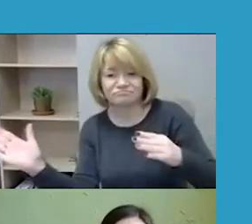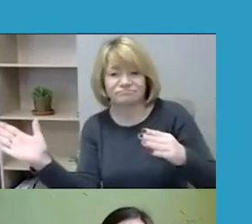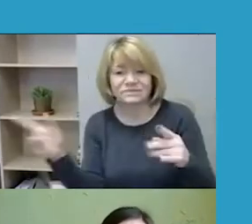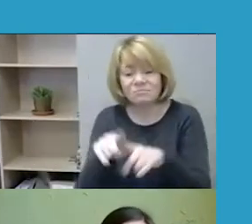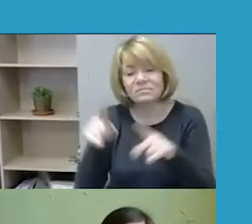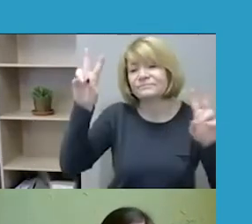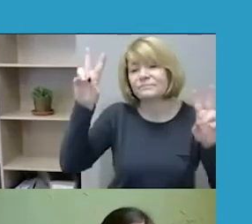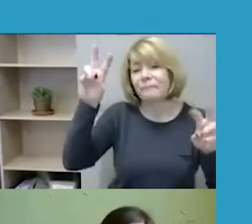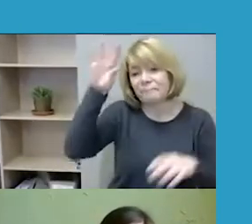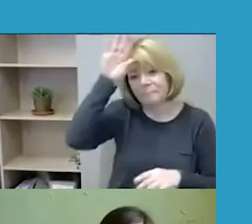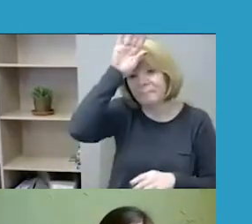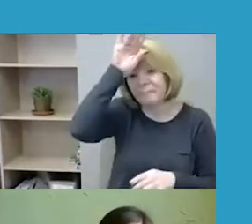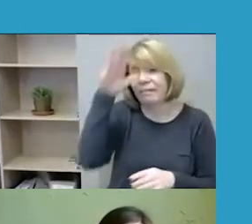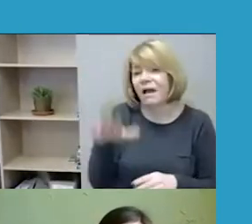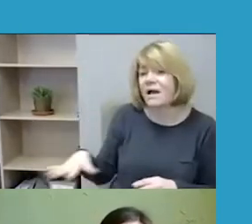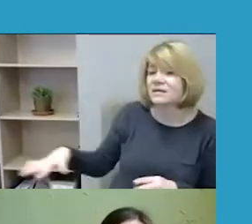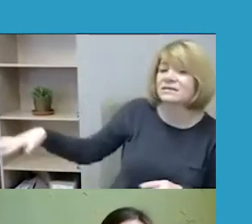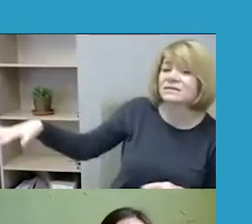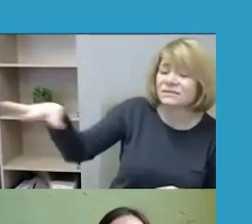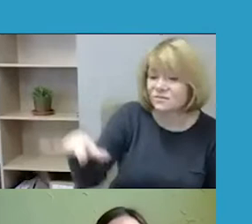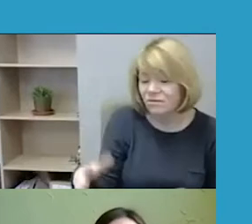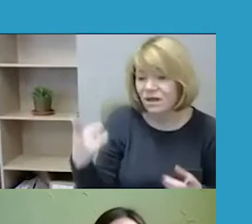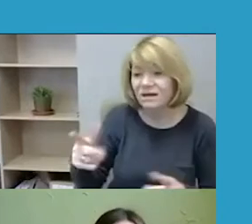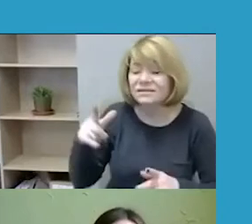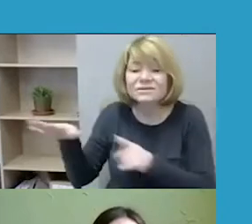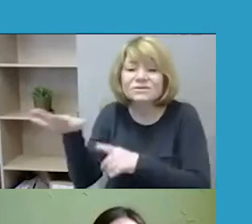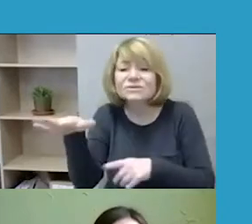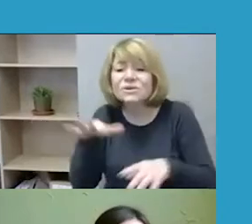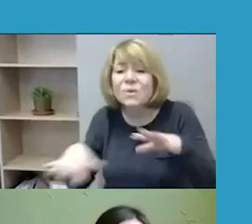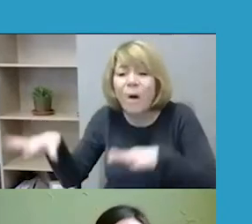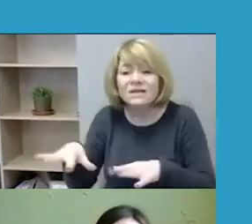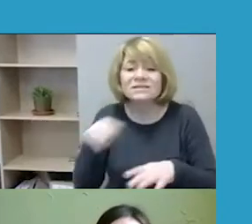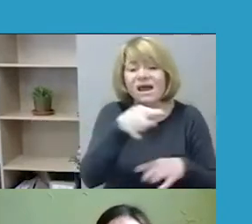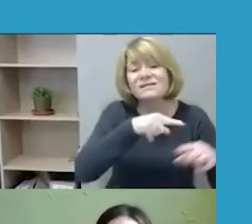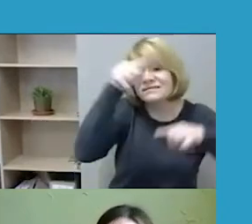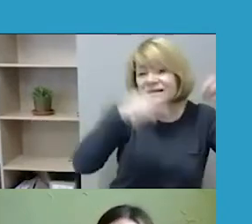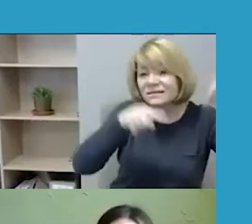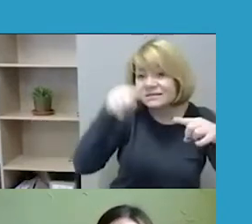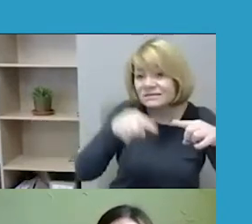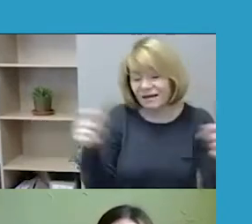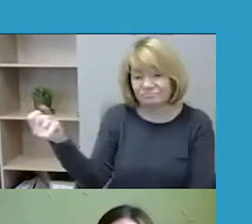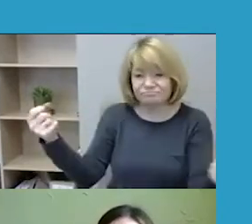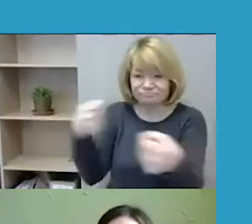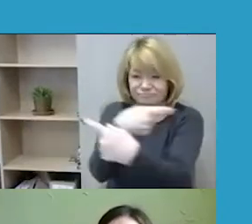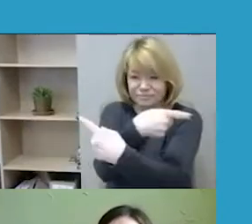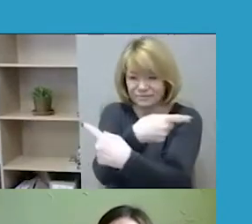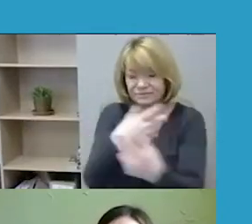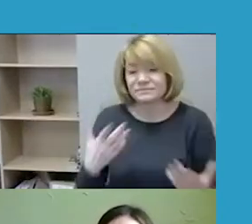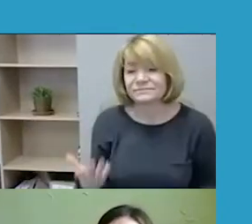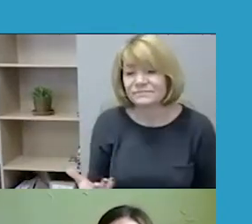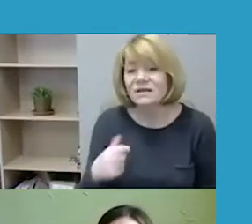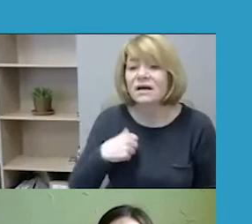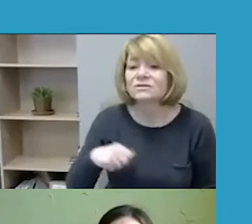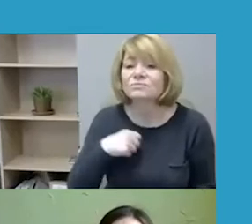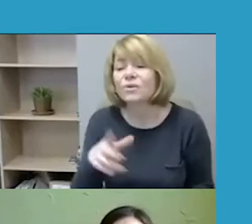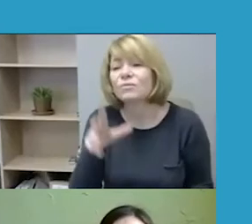iškreipiama yra situacija. Ir prie to ir prisideda visos mano anksčių minėtos priežastys, tai jas manau